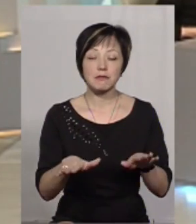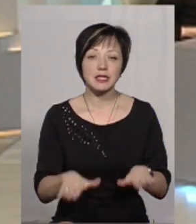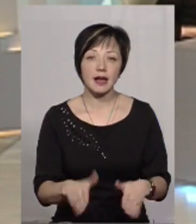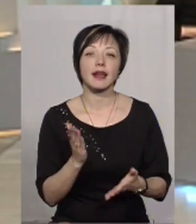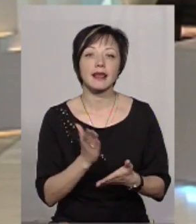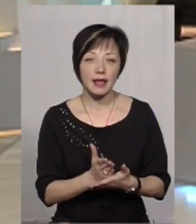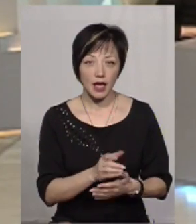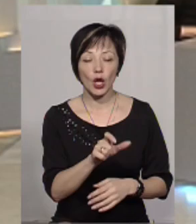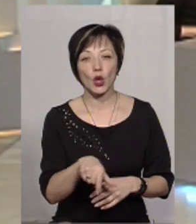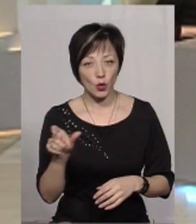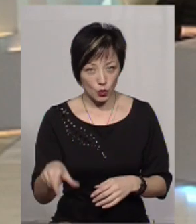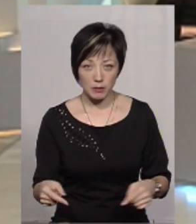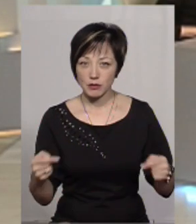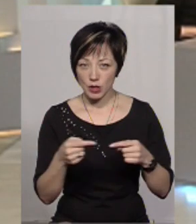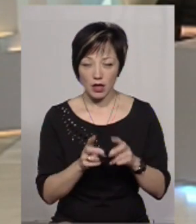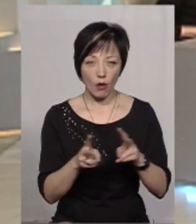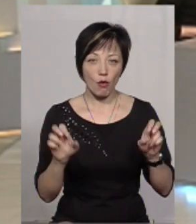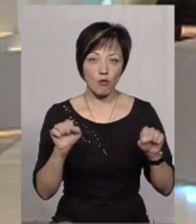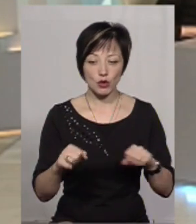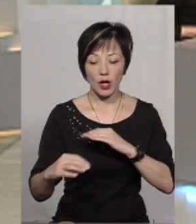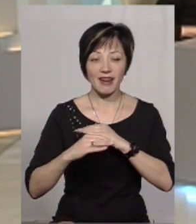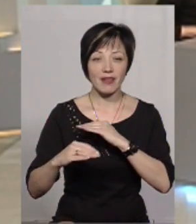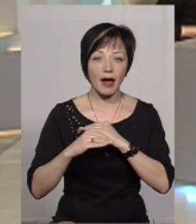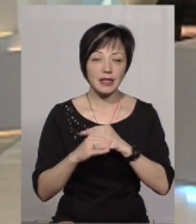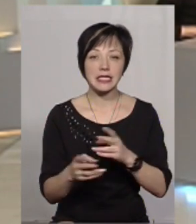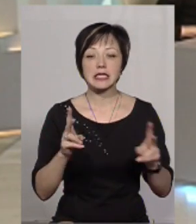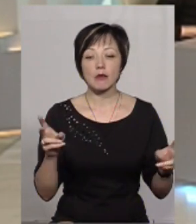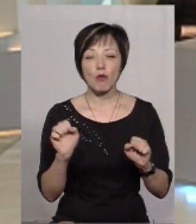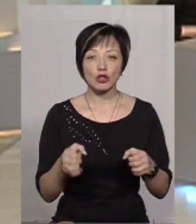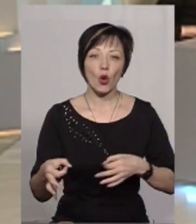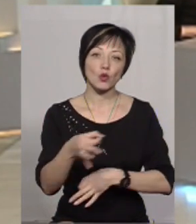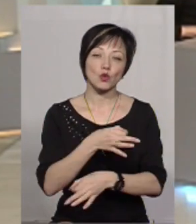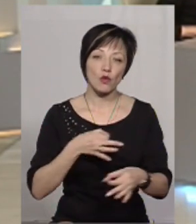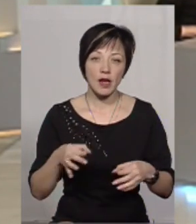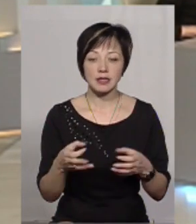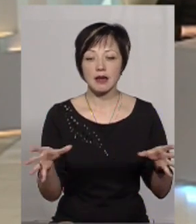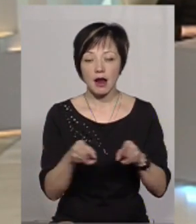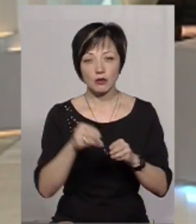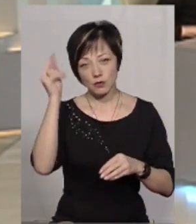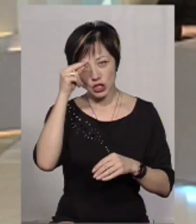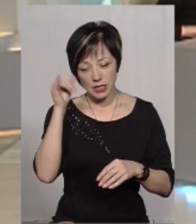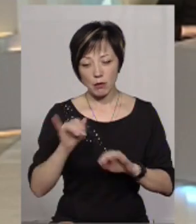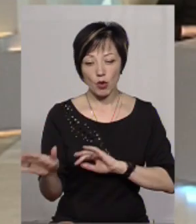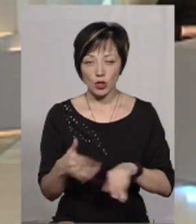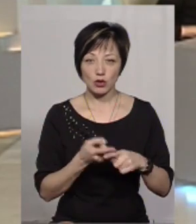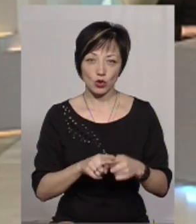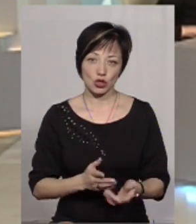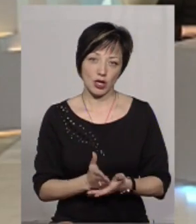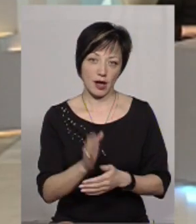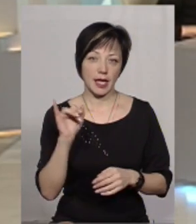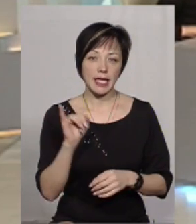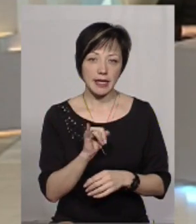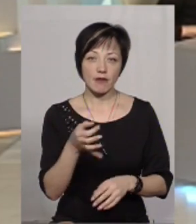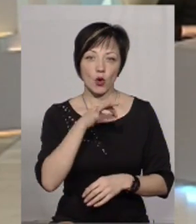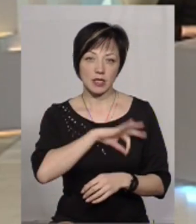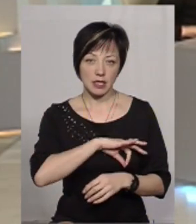місцях є ті люди, безпосередньо на кого можна рівнятися, з ким можна консультуватися, з ким можна разом вчитися і пройти той шлях. І